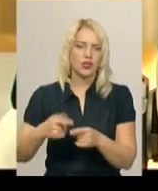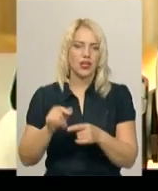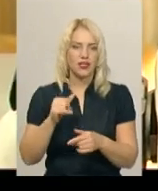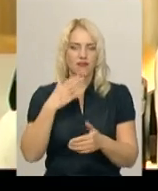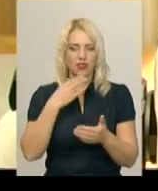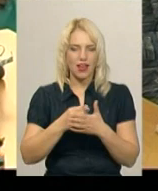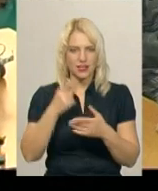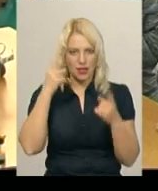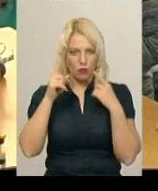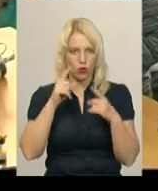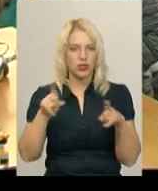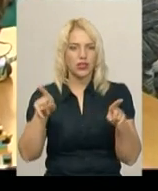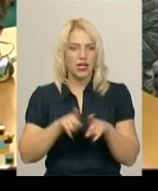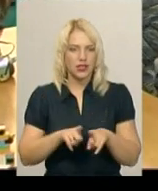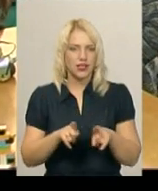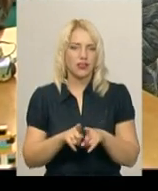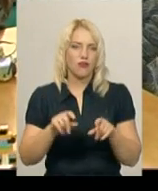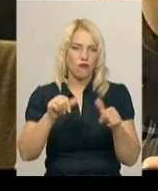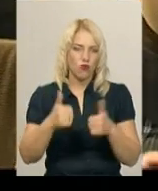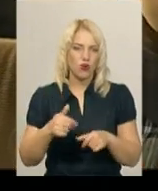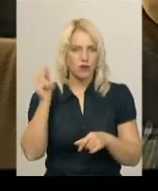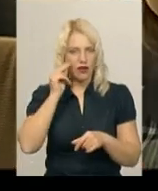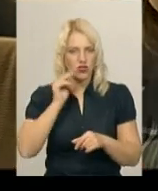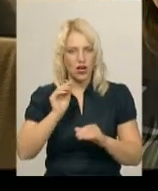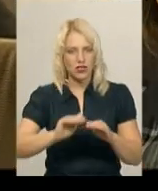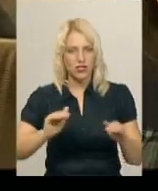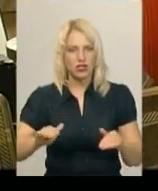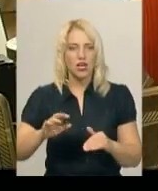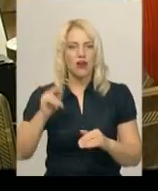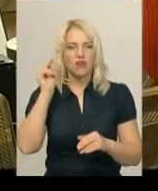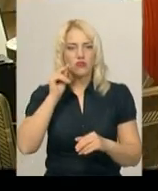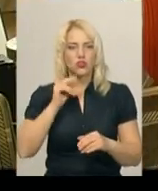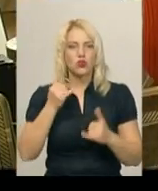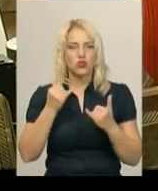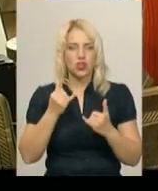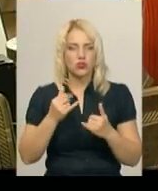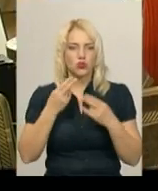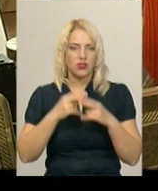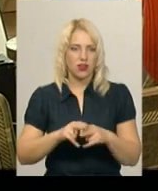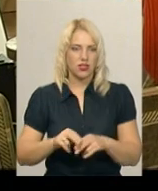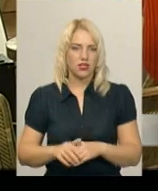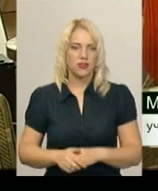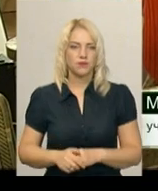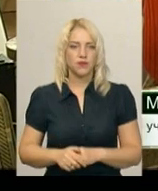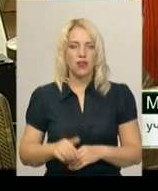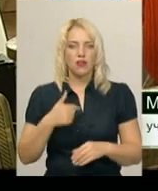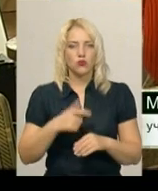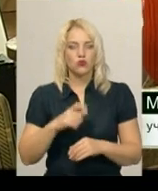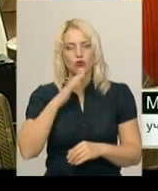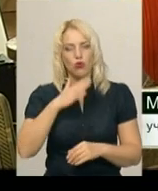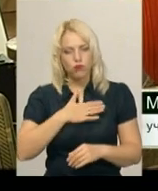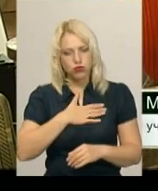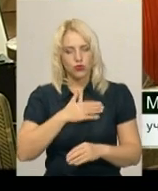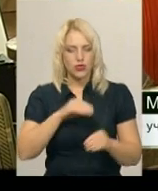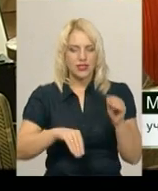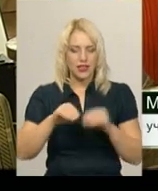анімаційний мультик. У такій інтерактивній формі школярі молодших класів вивчали роботу із сучасною технікою. Я дуже люблю складати